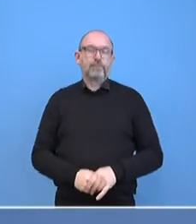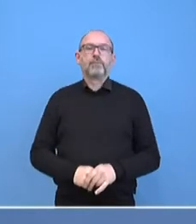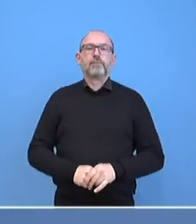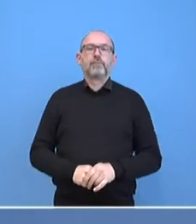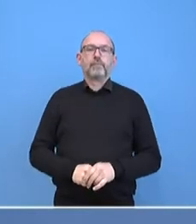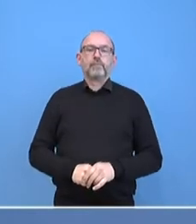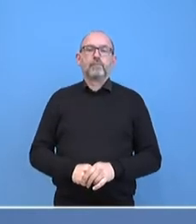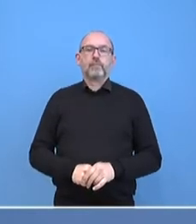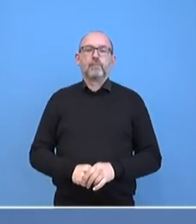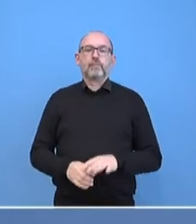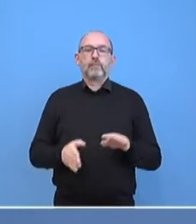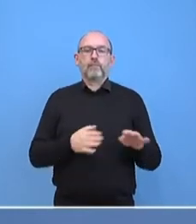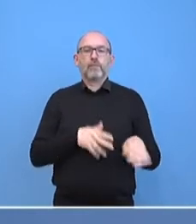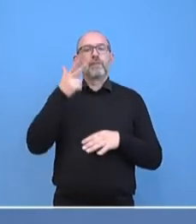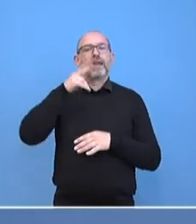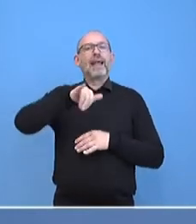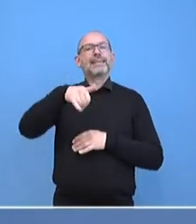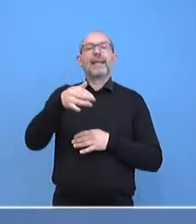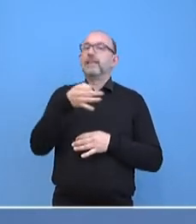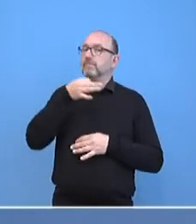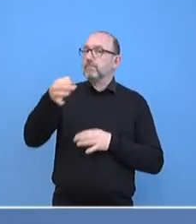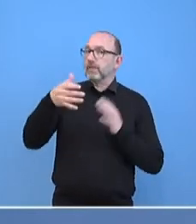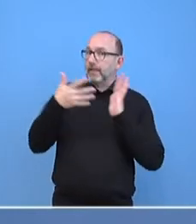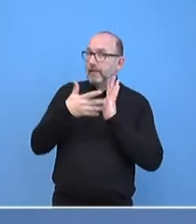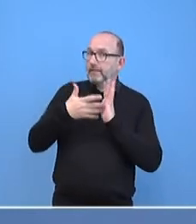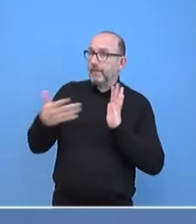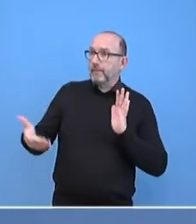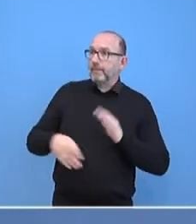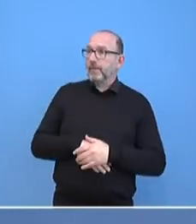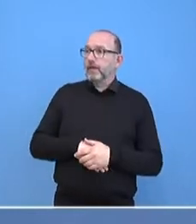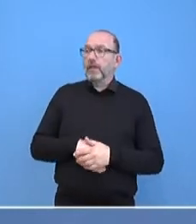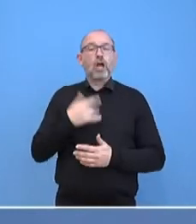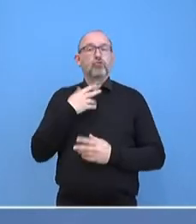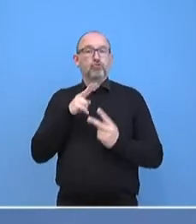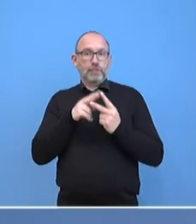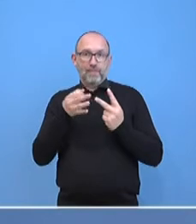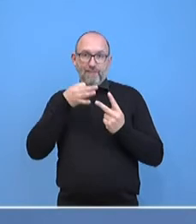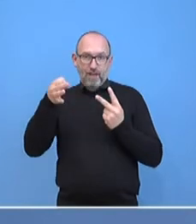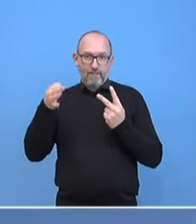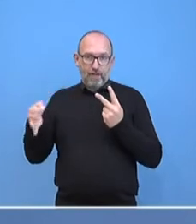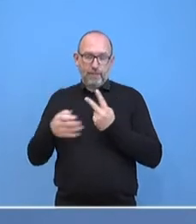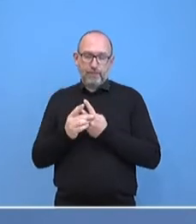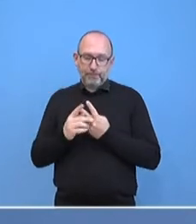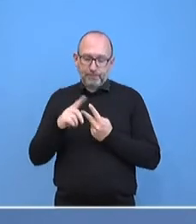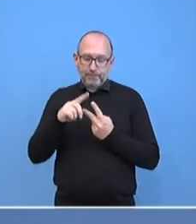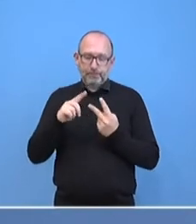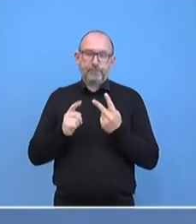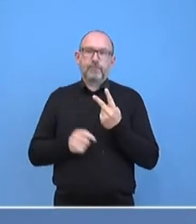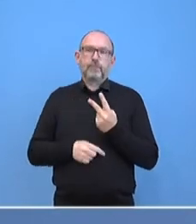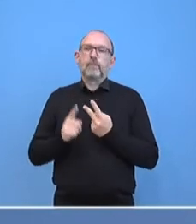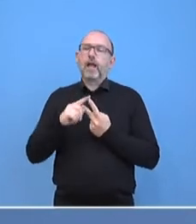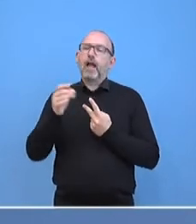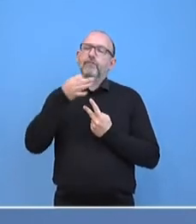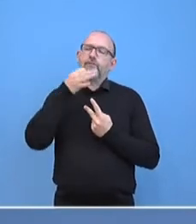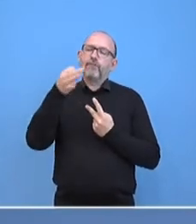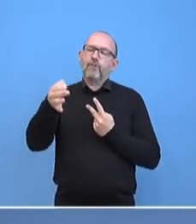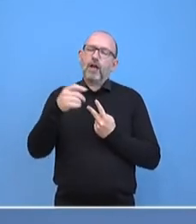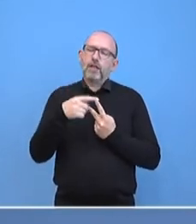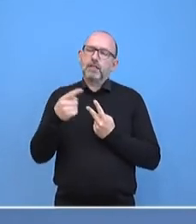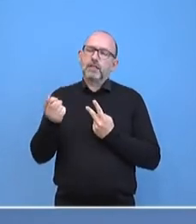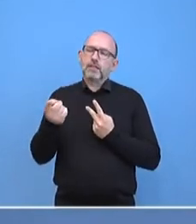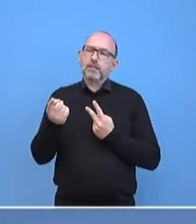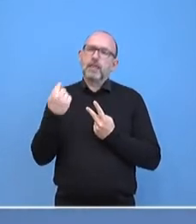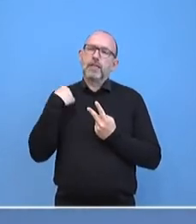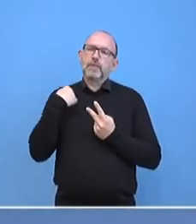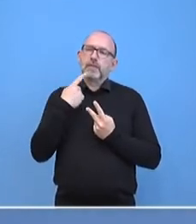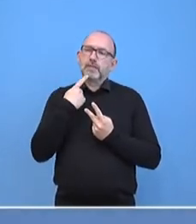Herr Jessen zu den Tests. Ja, habe zwei Fragen. Eine Frage. Sie sagten, dass bei